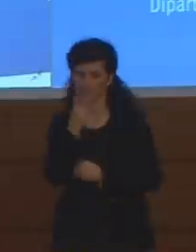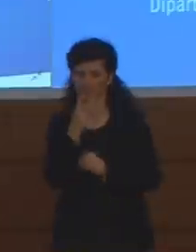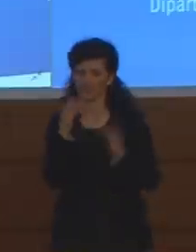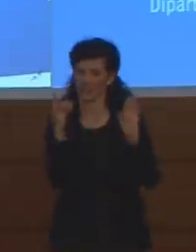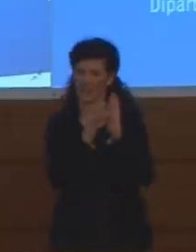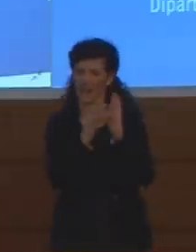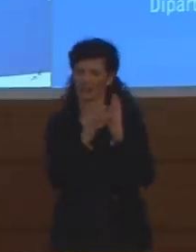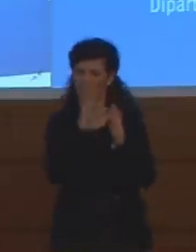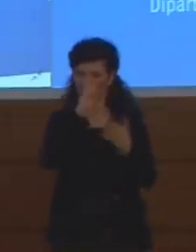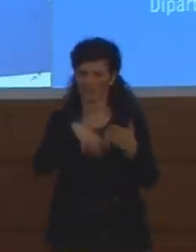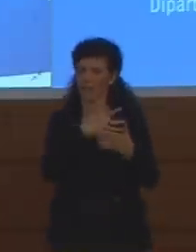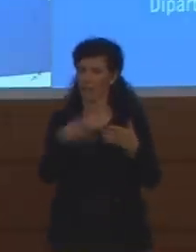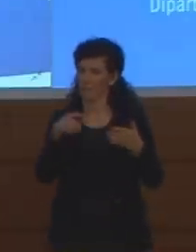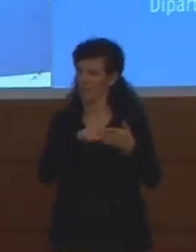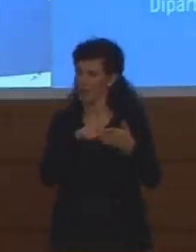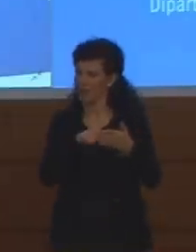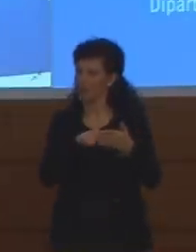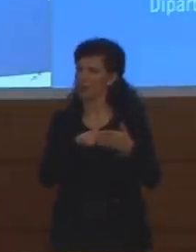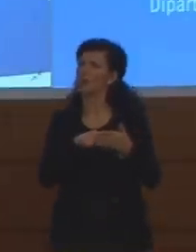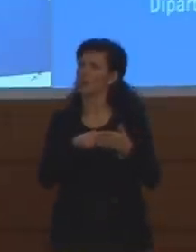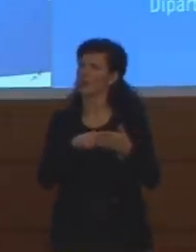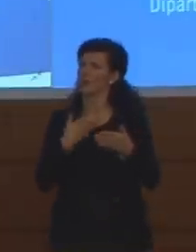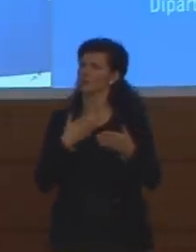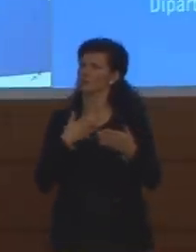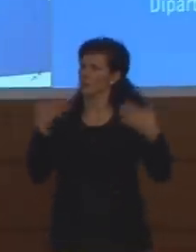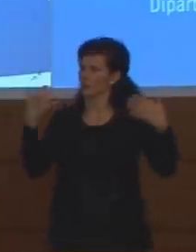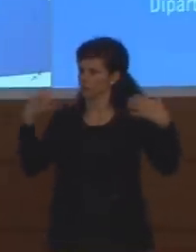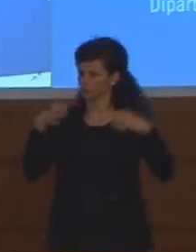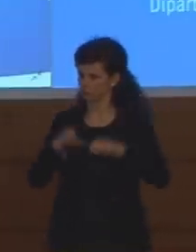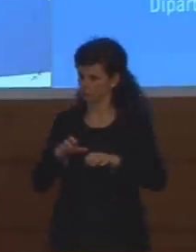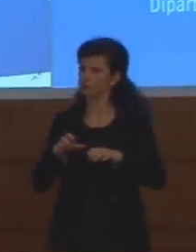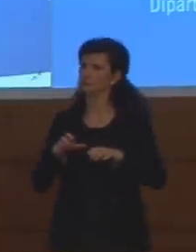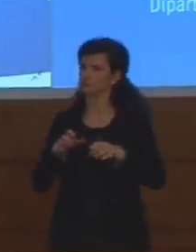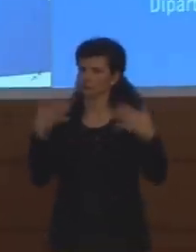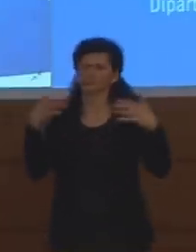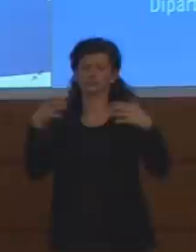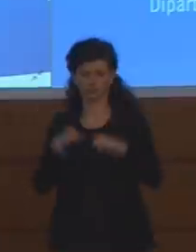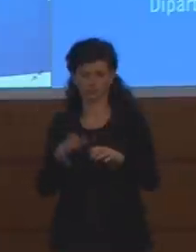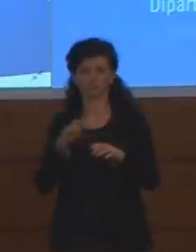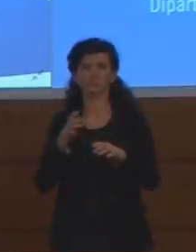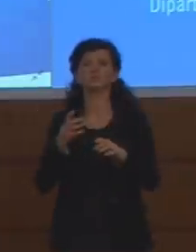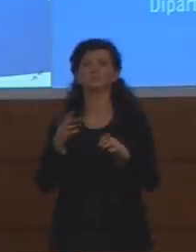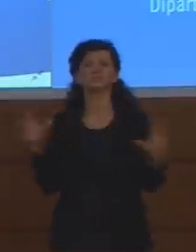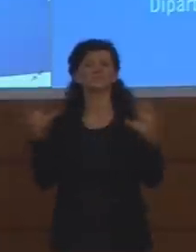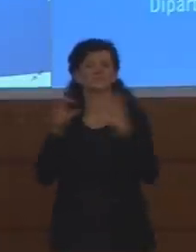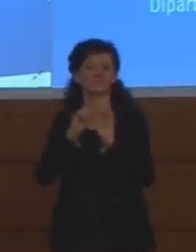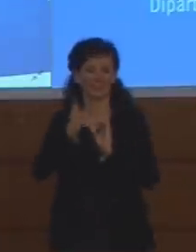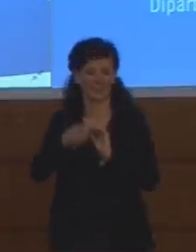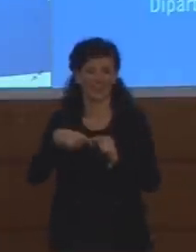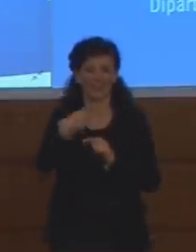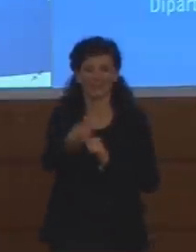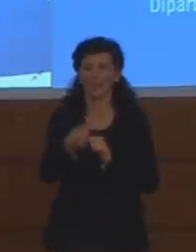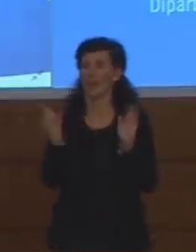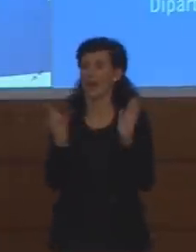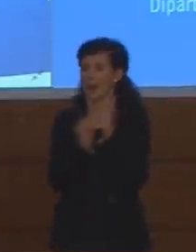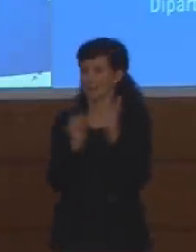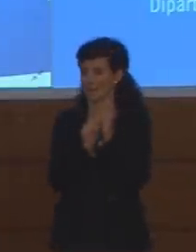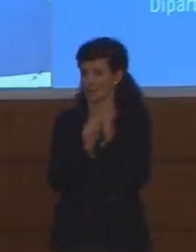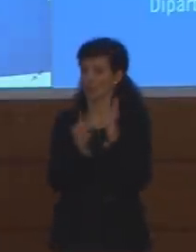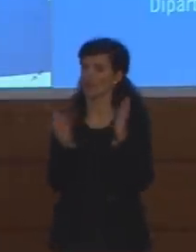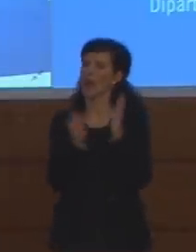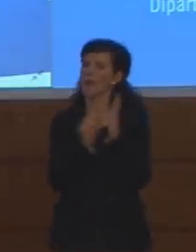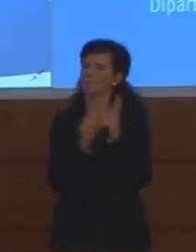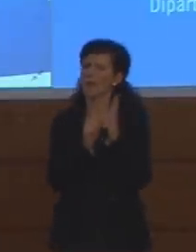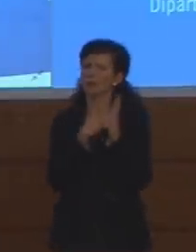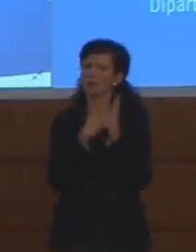'è un calo, diciamo, il tracciamento verrà agevolato sicuramente dall'app. Nell'attesa dell'app, il tracciamento,